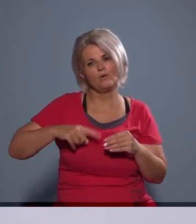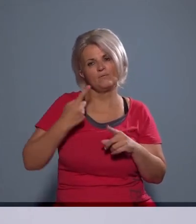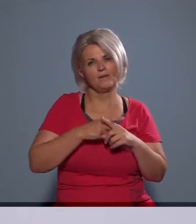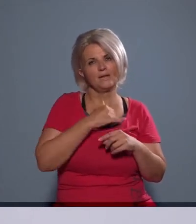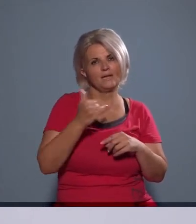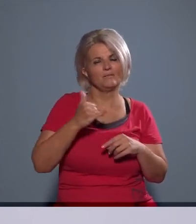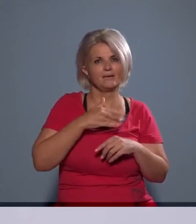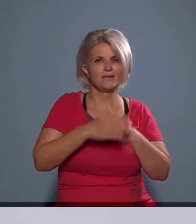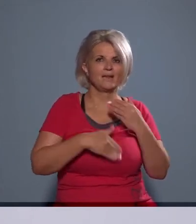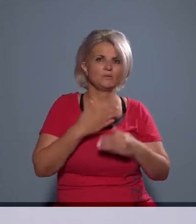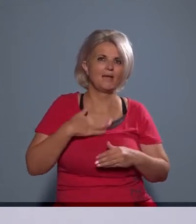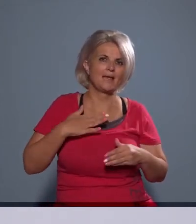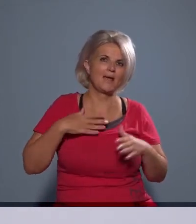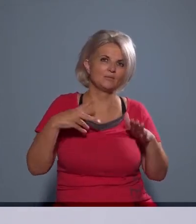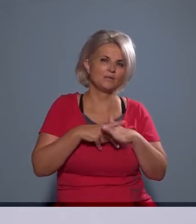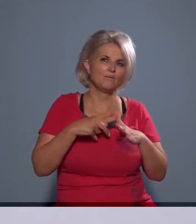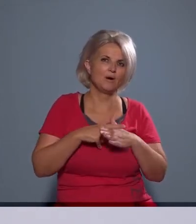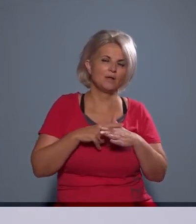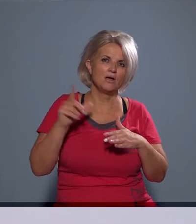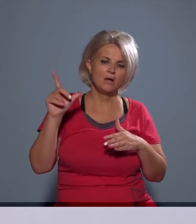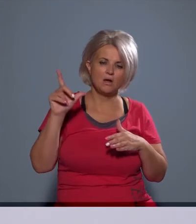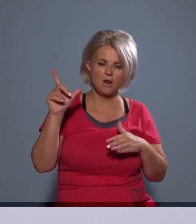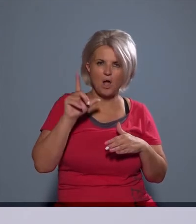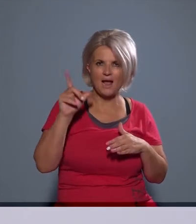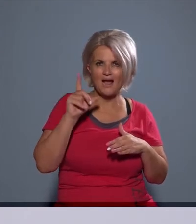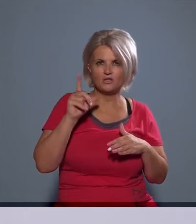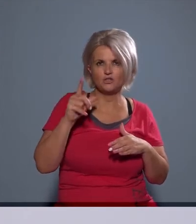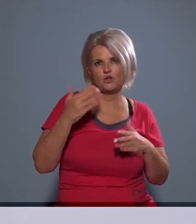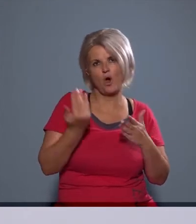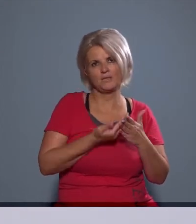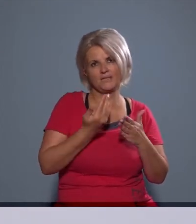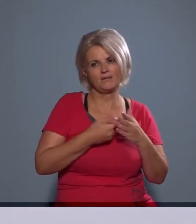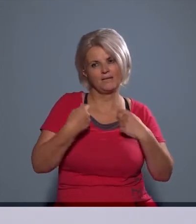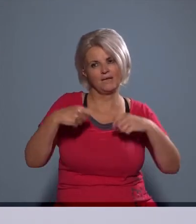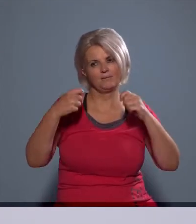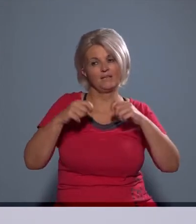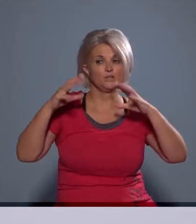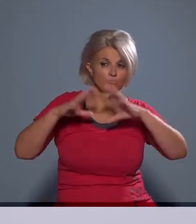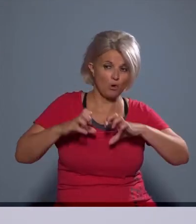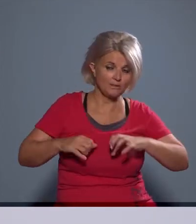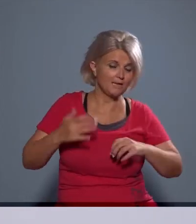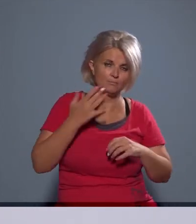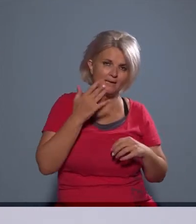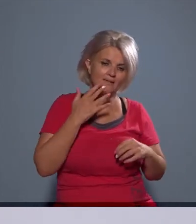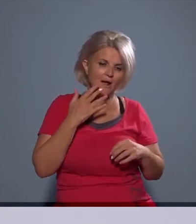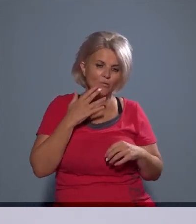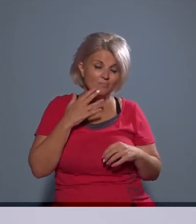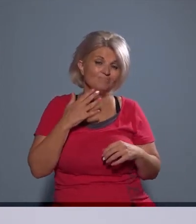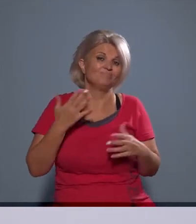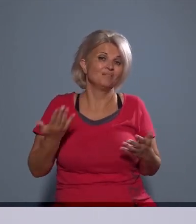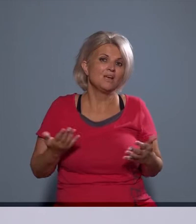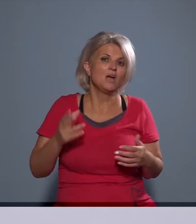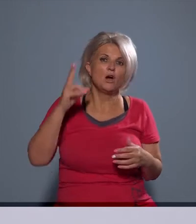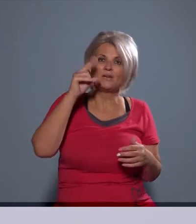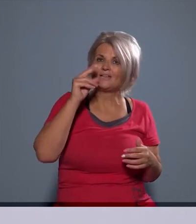nagyon súlyosan zavar a lakásomnak a használat ebben egy építési tevékenység, vagy egy bontási tevékenység, attól még a